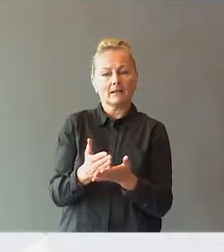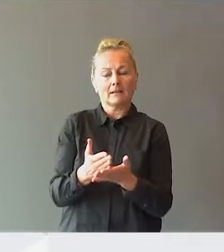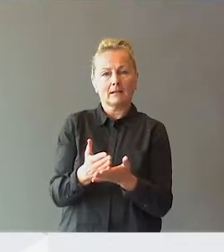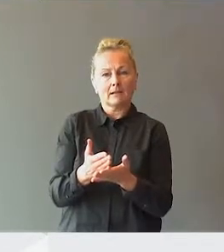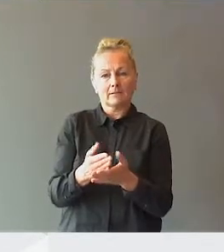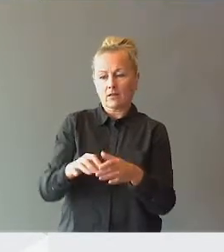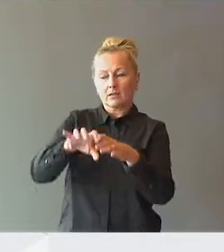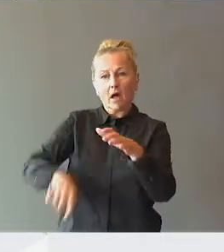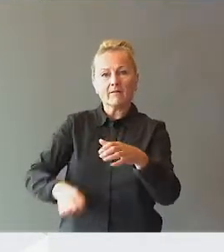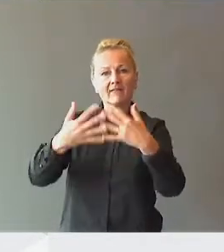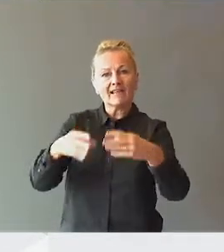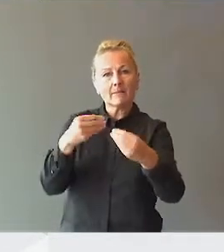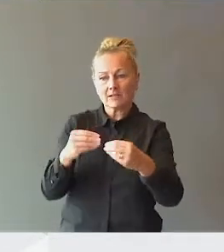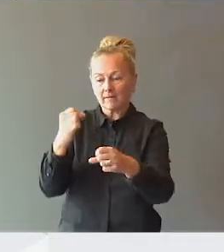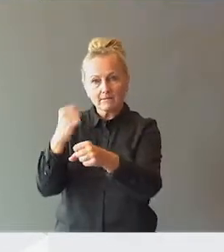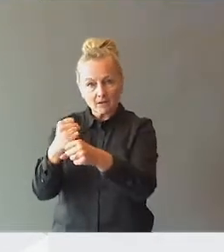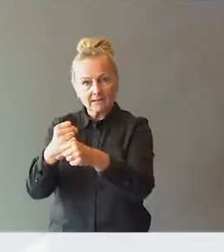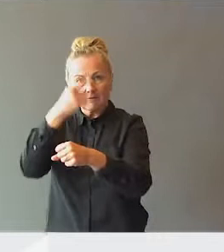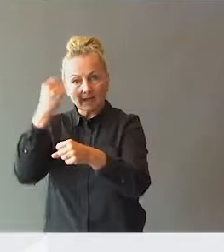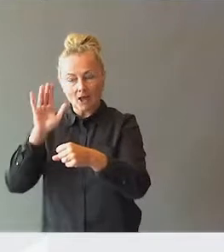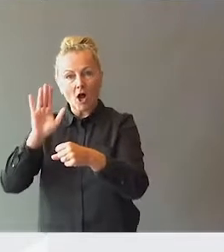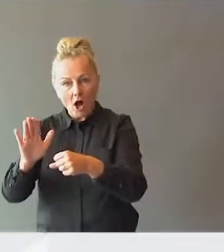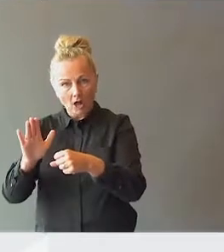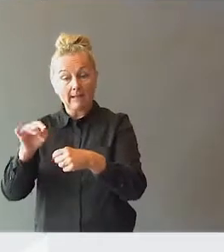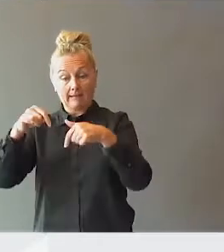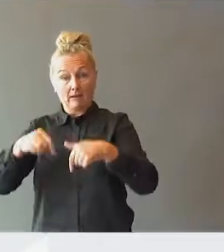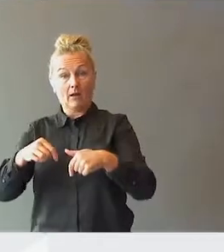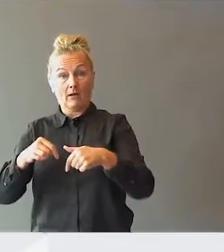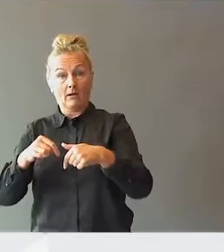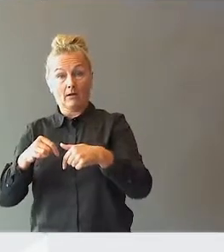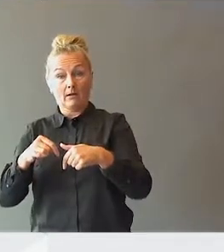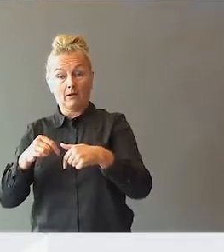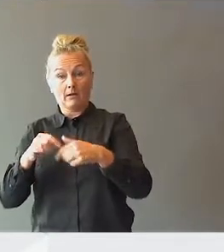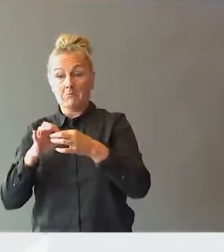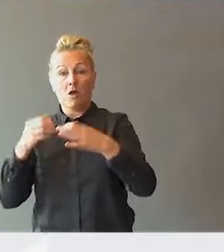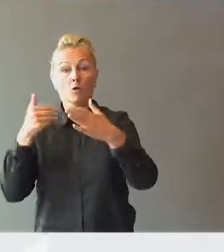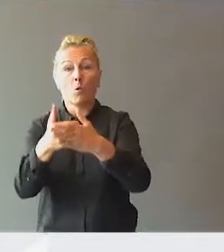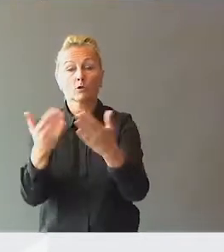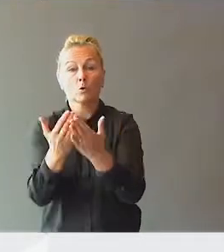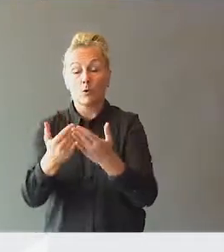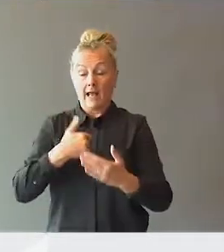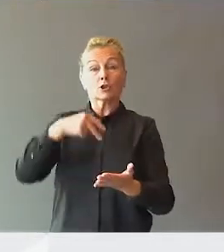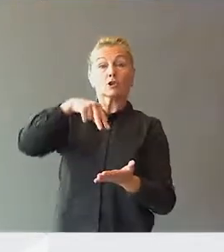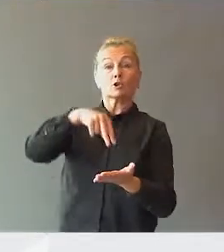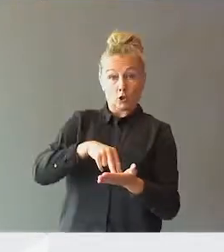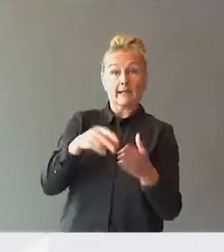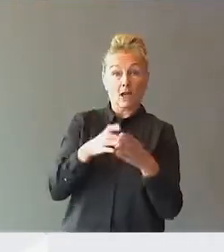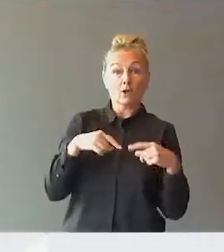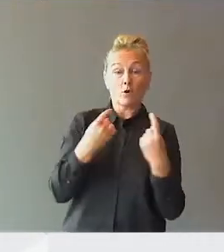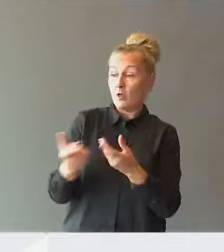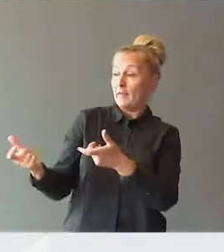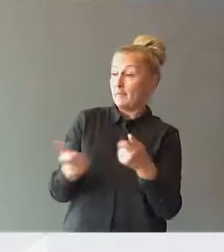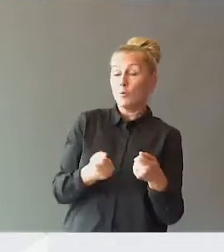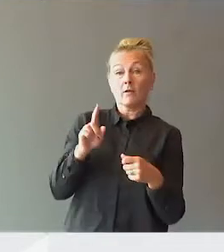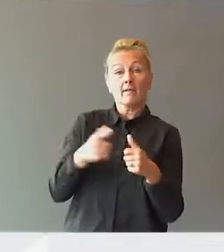fra det virkemidlet som foreldrene faktisk har i dag i forhold til å nå skolen. Og jeg har stått i klasserommet og tatt imot de her